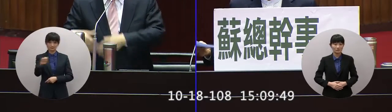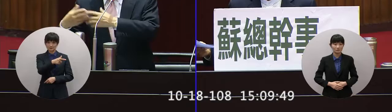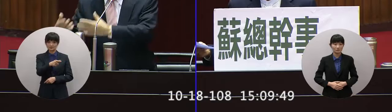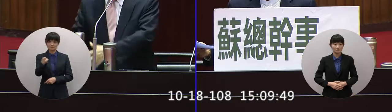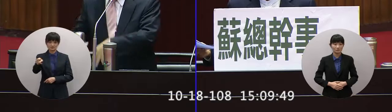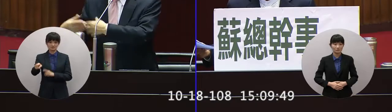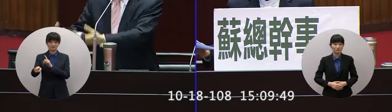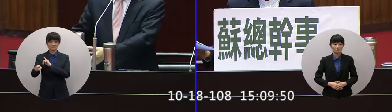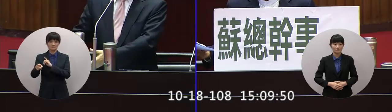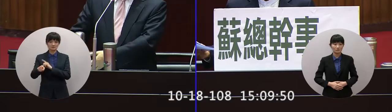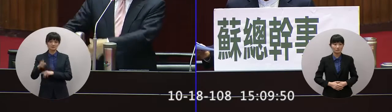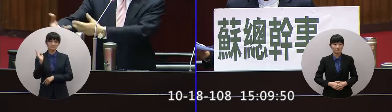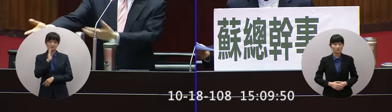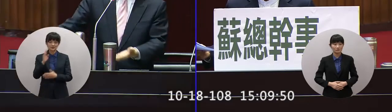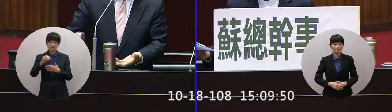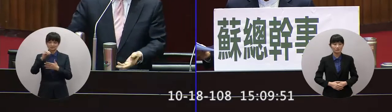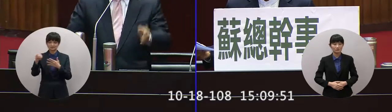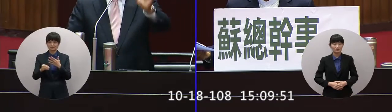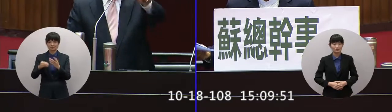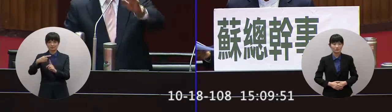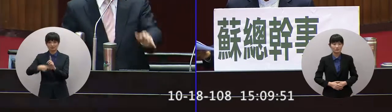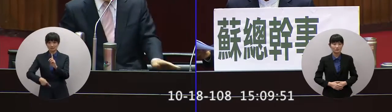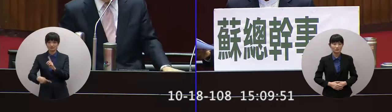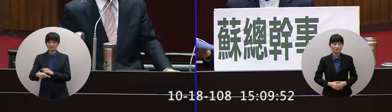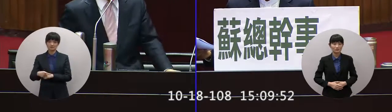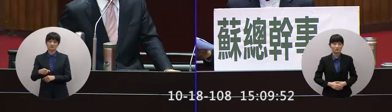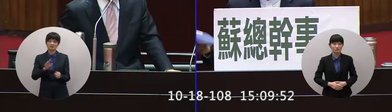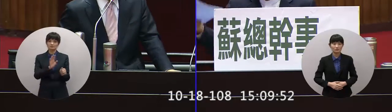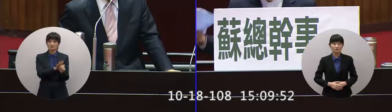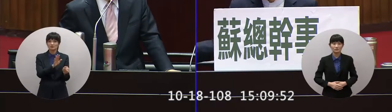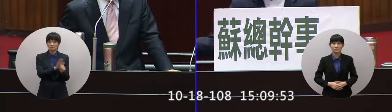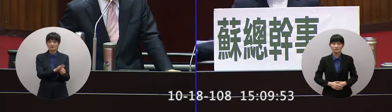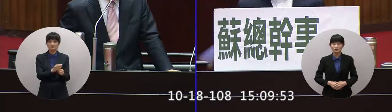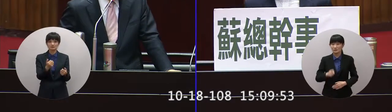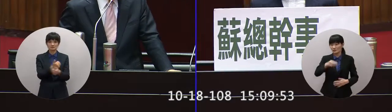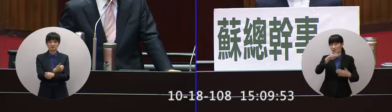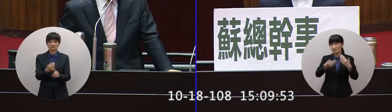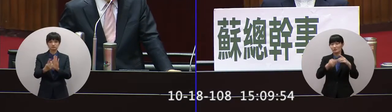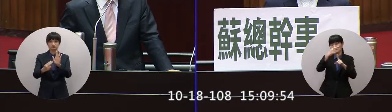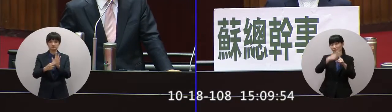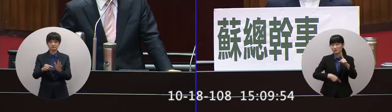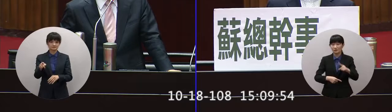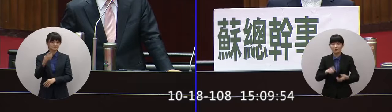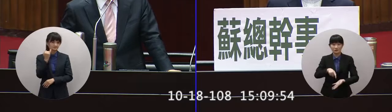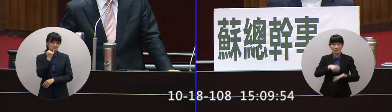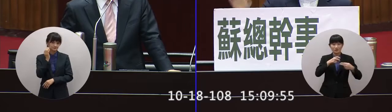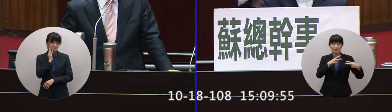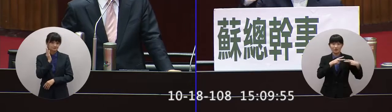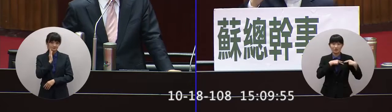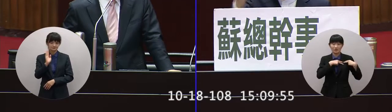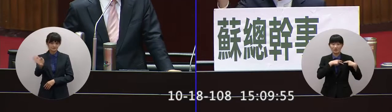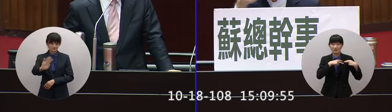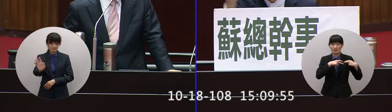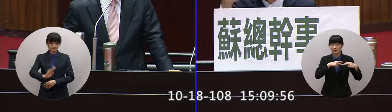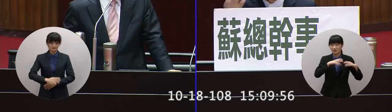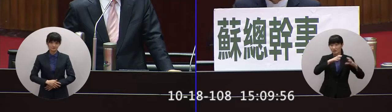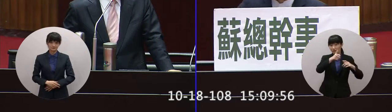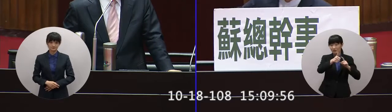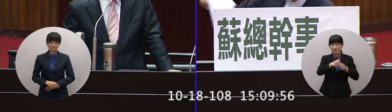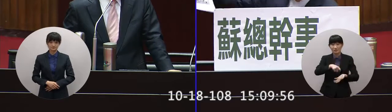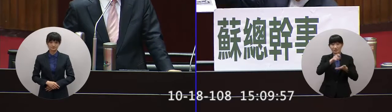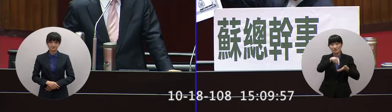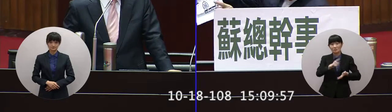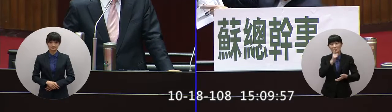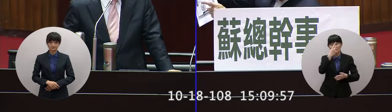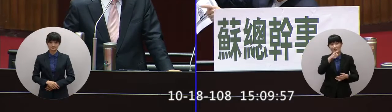到等於替韓國語再講這一項可惜啦那你降格替蔡英文講話也可惜啦不是這都吹過